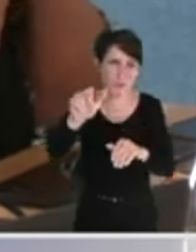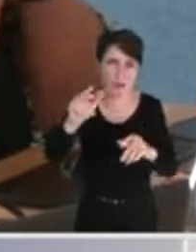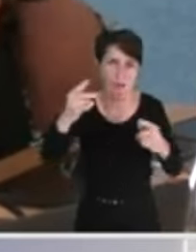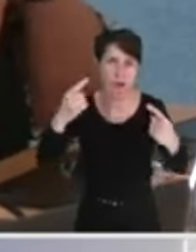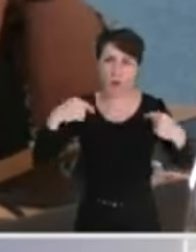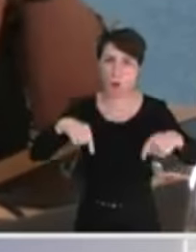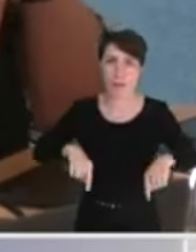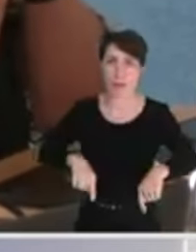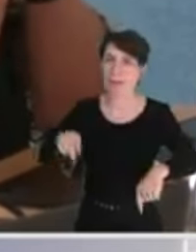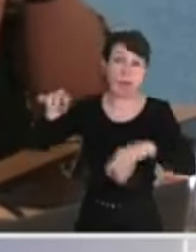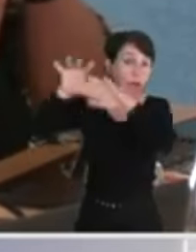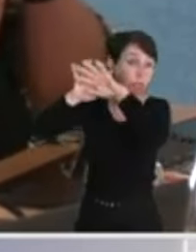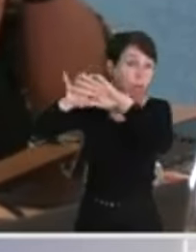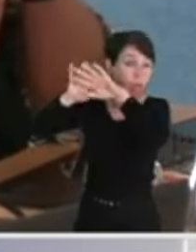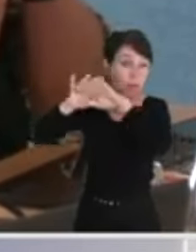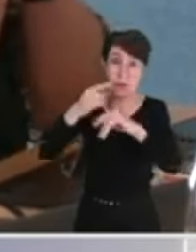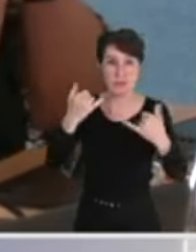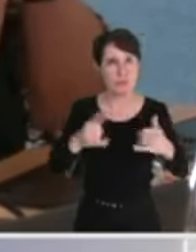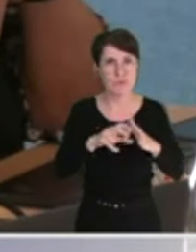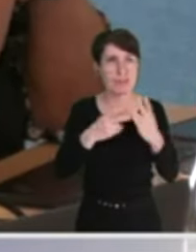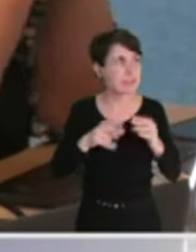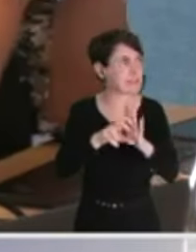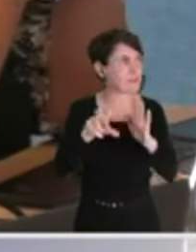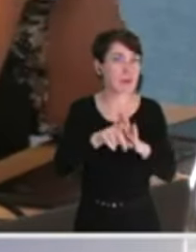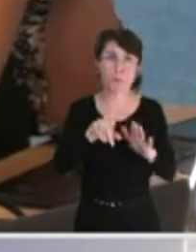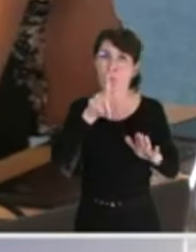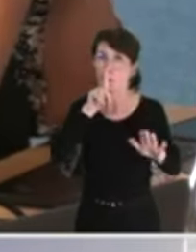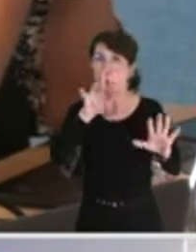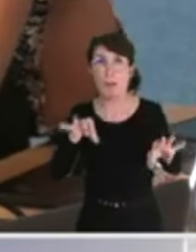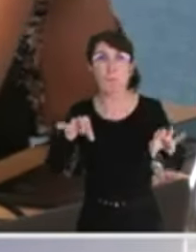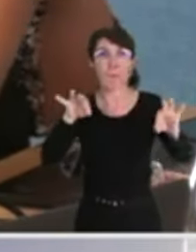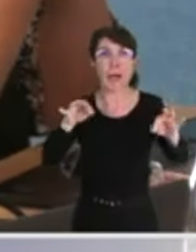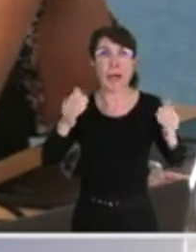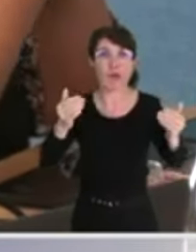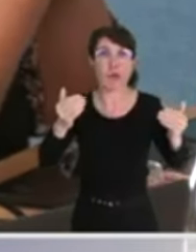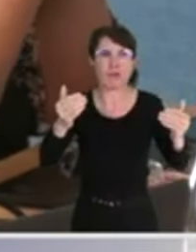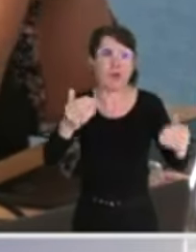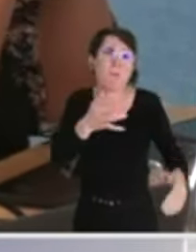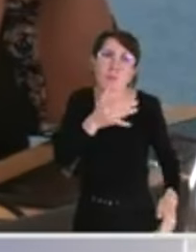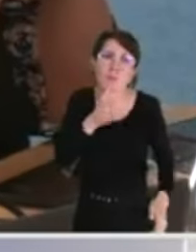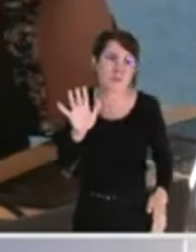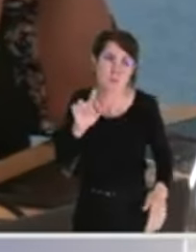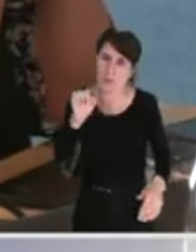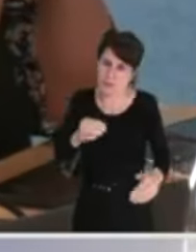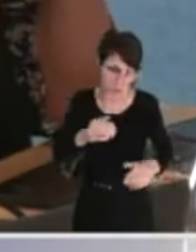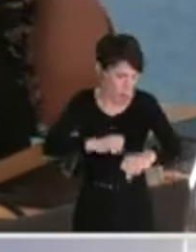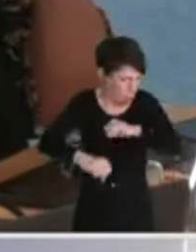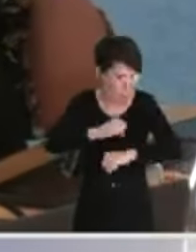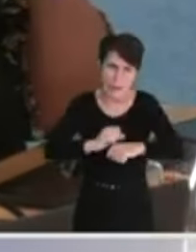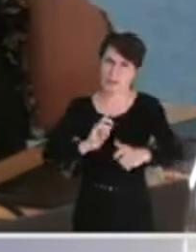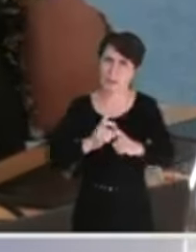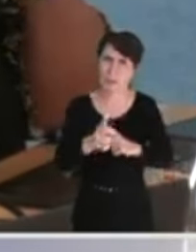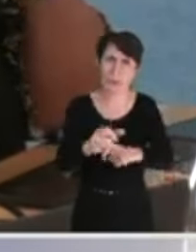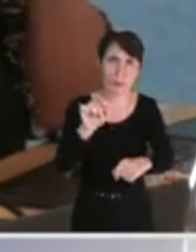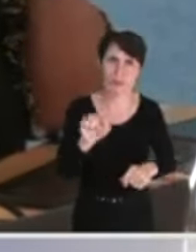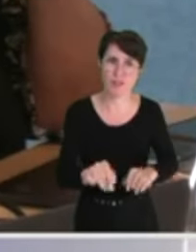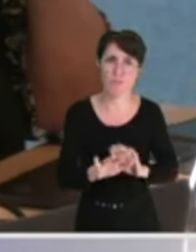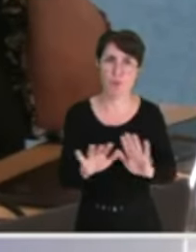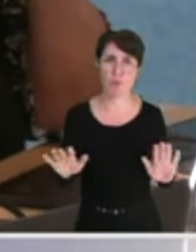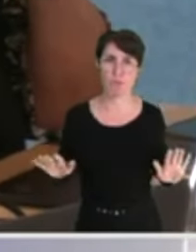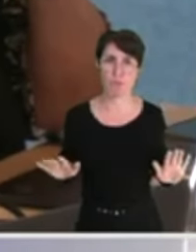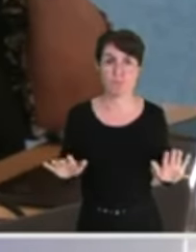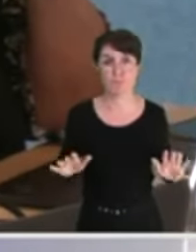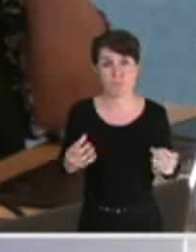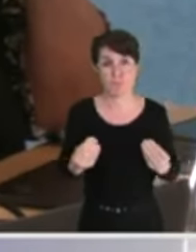ne peut pas attendre la fin des incertitudes politiques parce qu'elle ne peut pas savoir quand elle interviendra. Elle doit donc s'organiser et